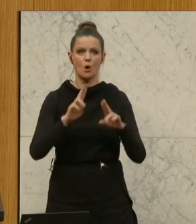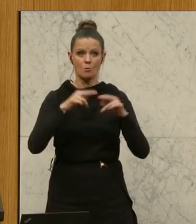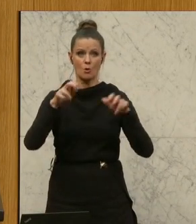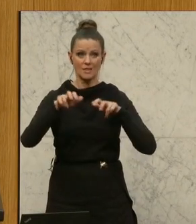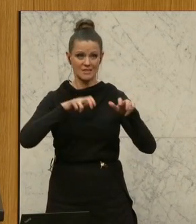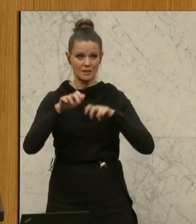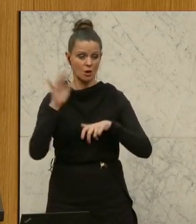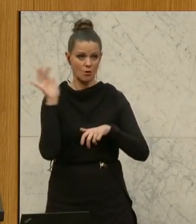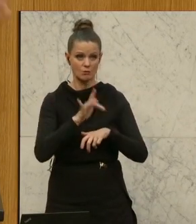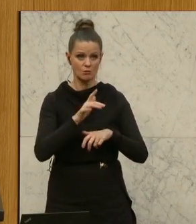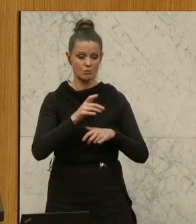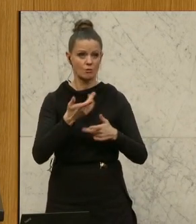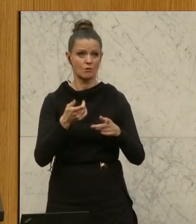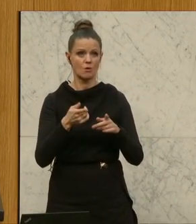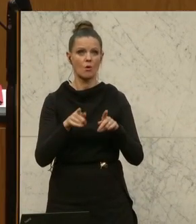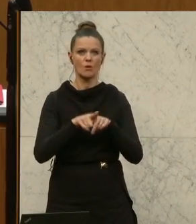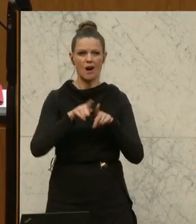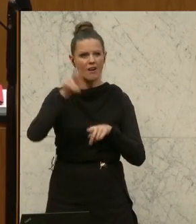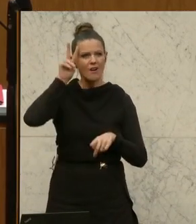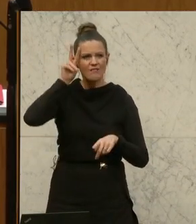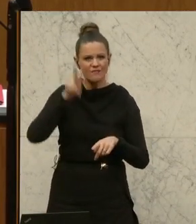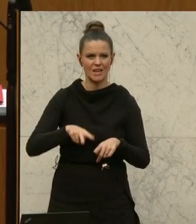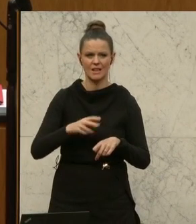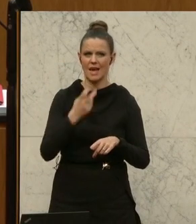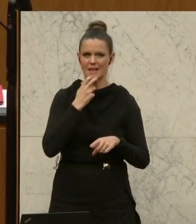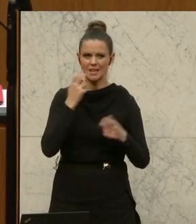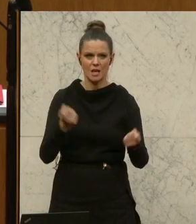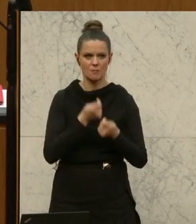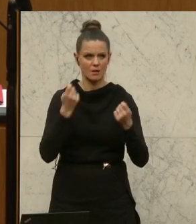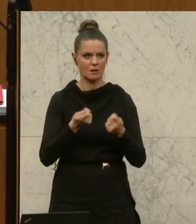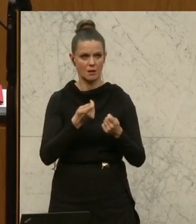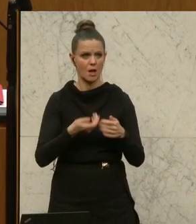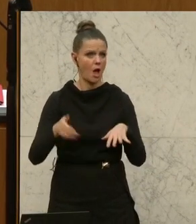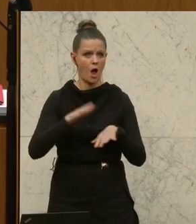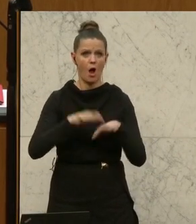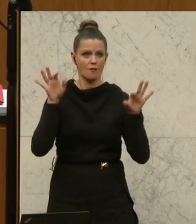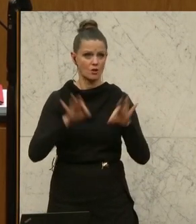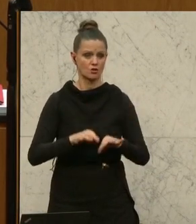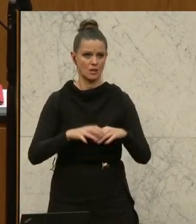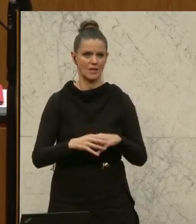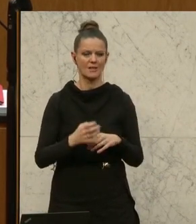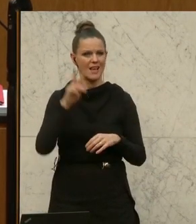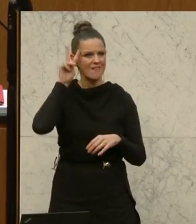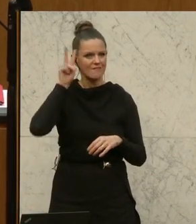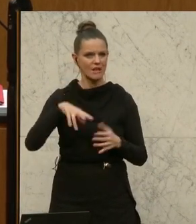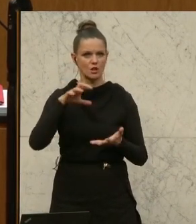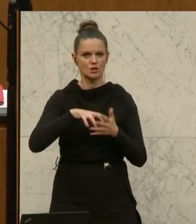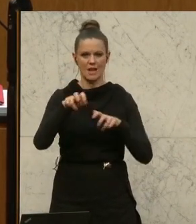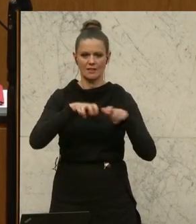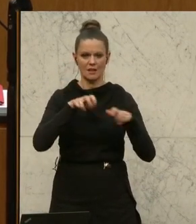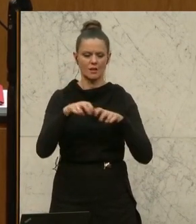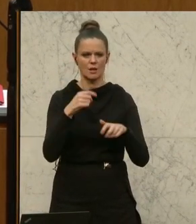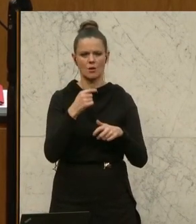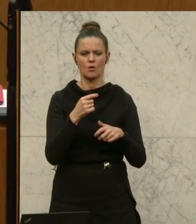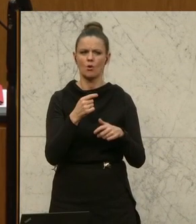auch noch von den Wiener Energiebetrieben, von der Wiener Stadtregierung, die dafür sorgt, dass das Leben an allen Ecken und Enden teurer wird.